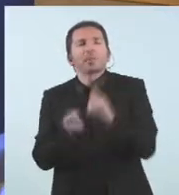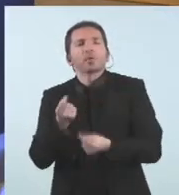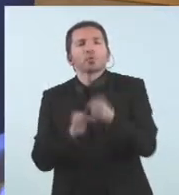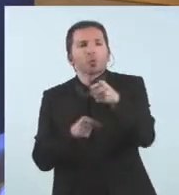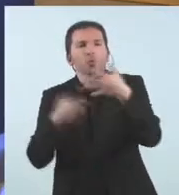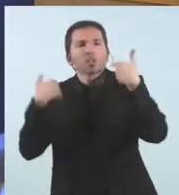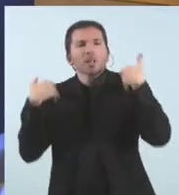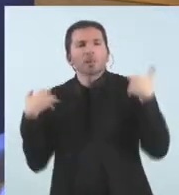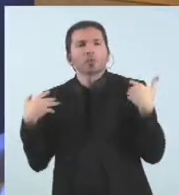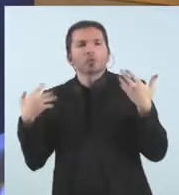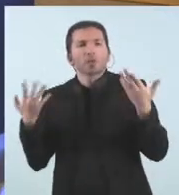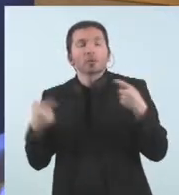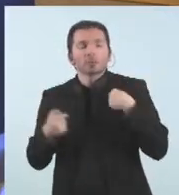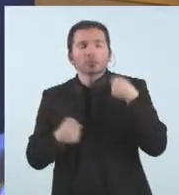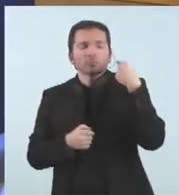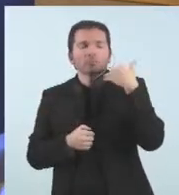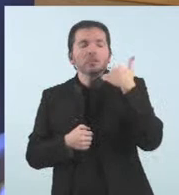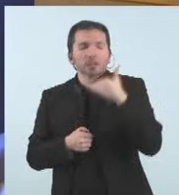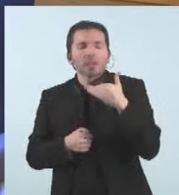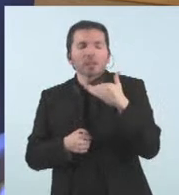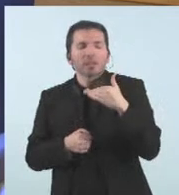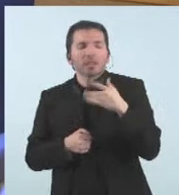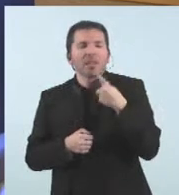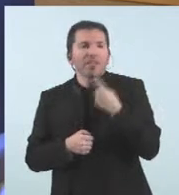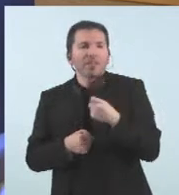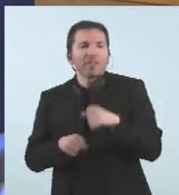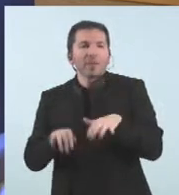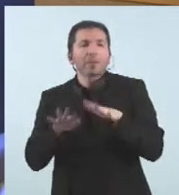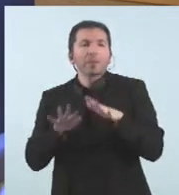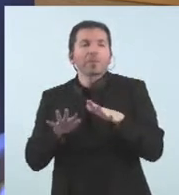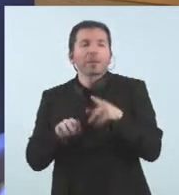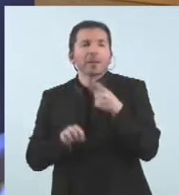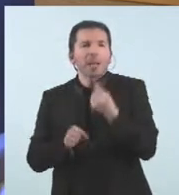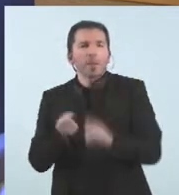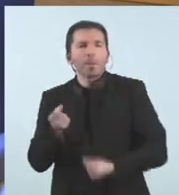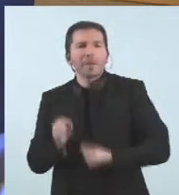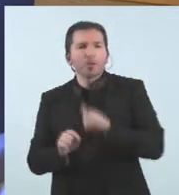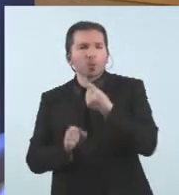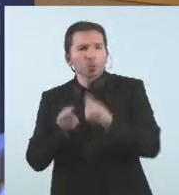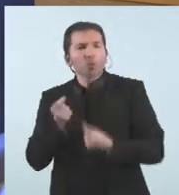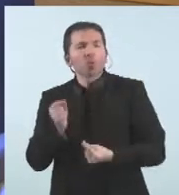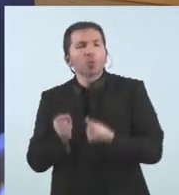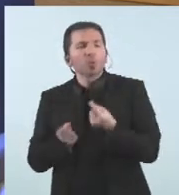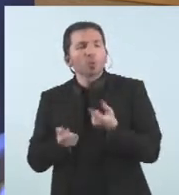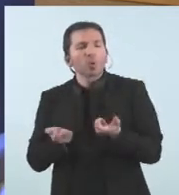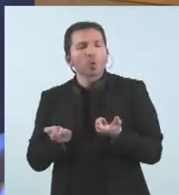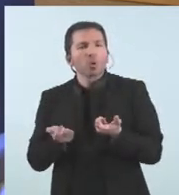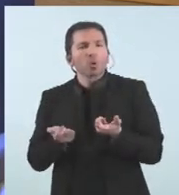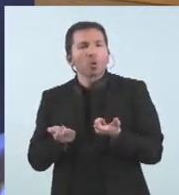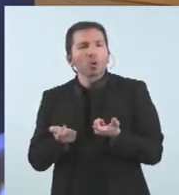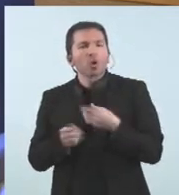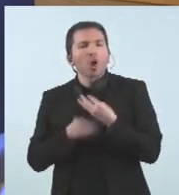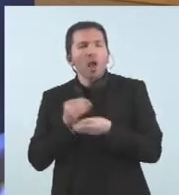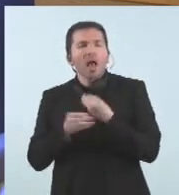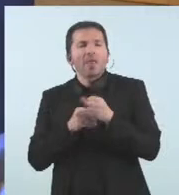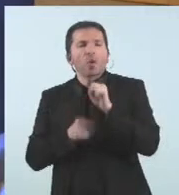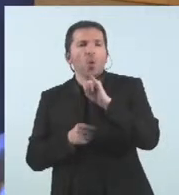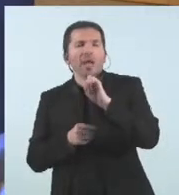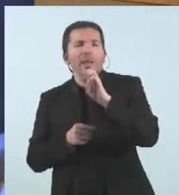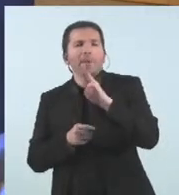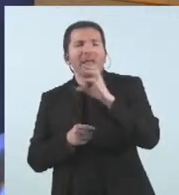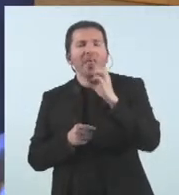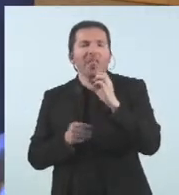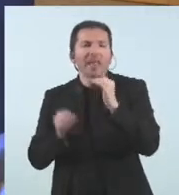o no, però és evident que el pressupost es va fer amb una previsió pressupostària d'IPC inferior a aquest